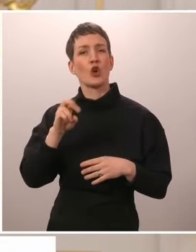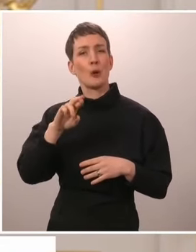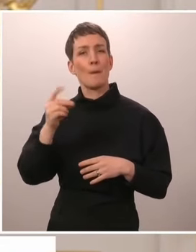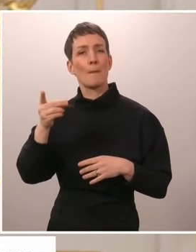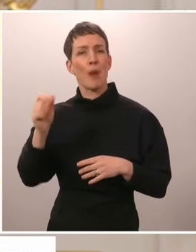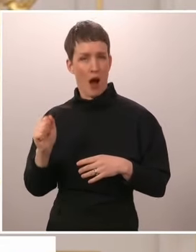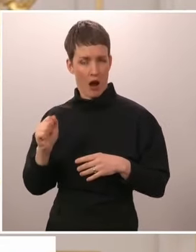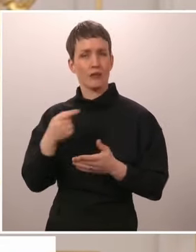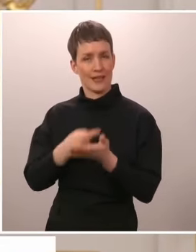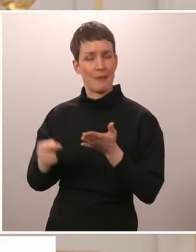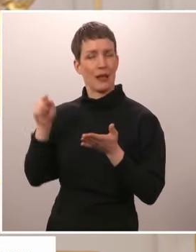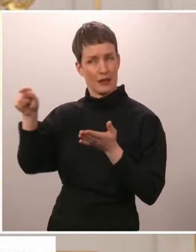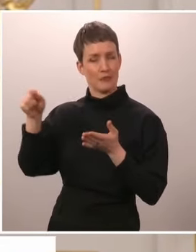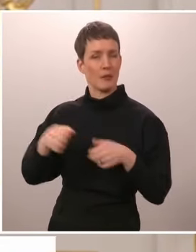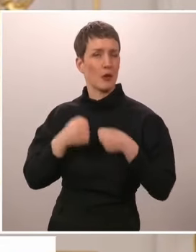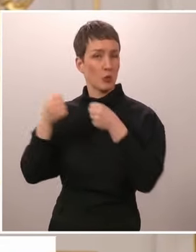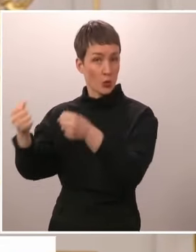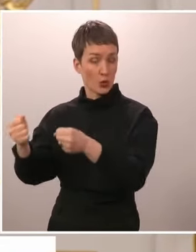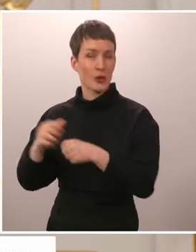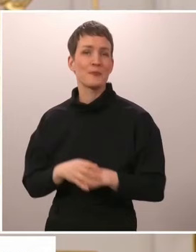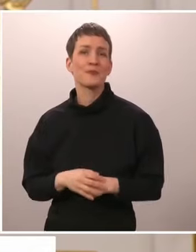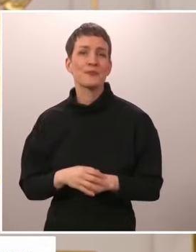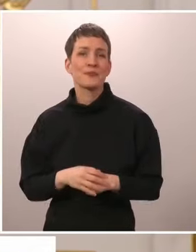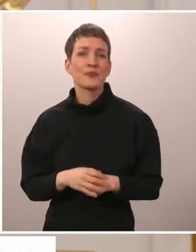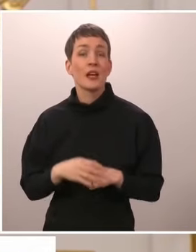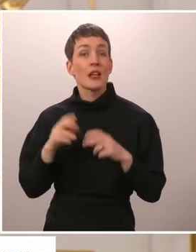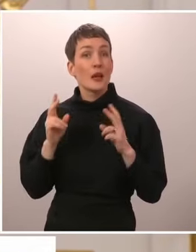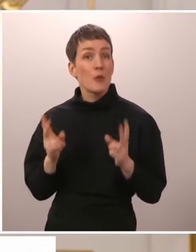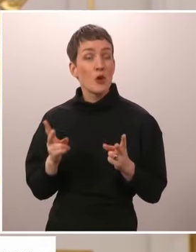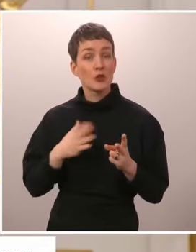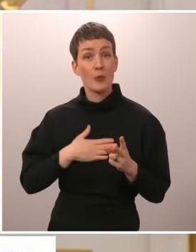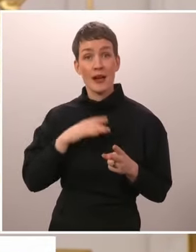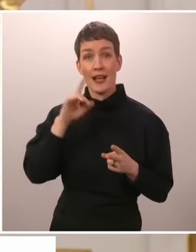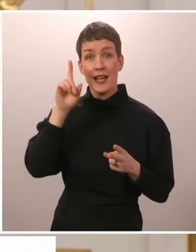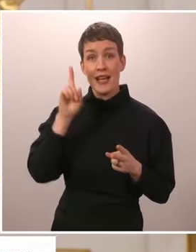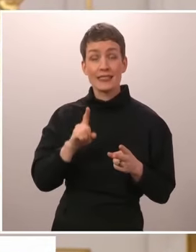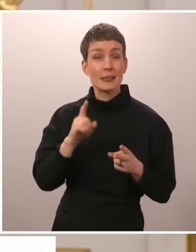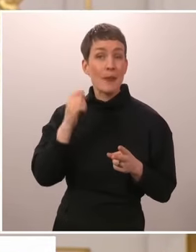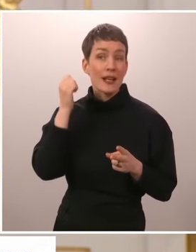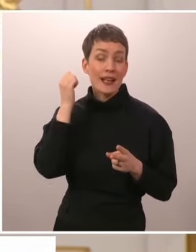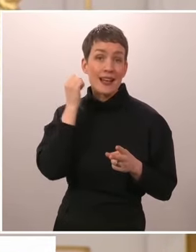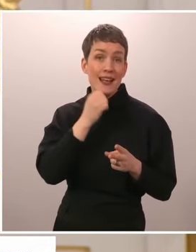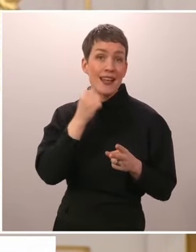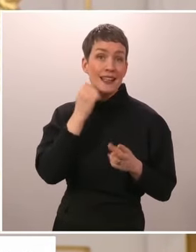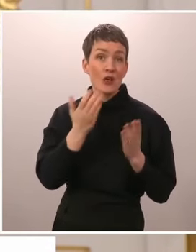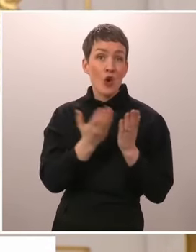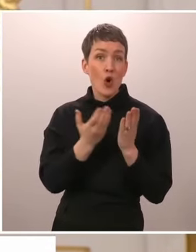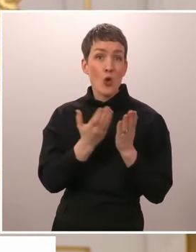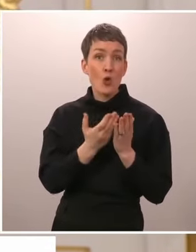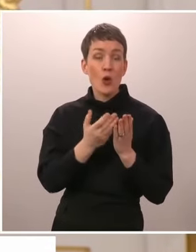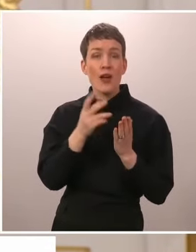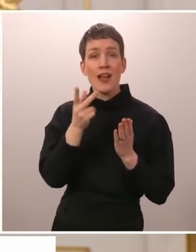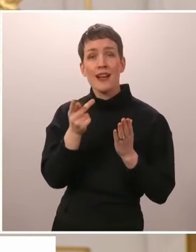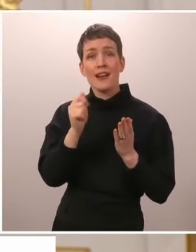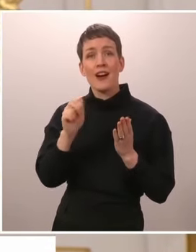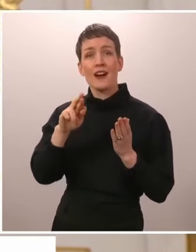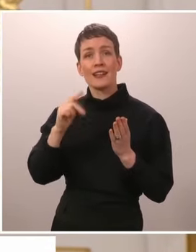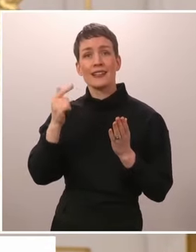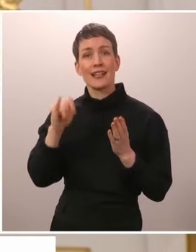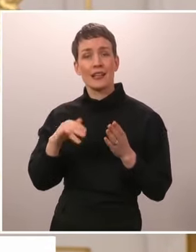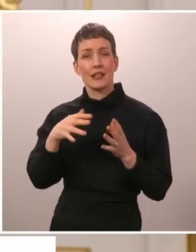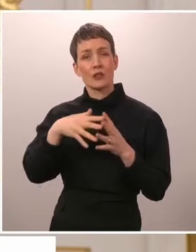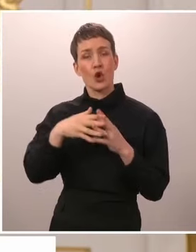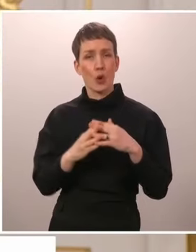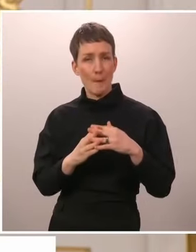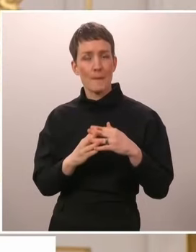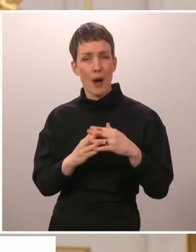det på det viset att jag har gått till min första lekskola, som det kallades vid den tiden, var Kartintorpe som ett stenkast.